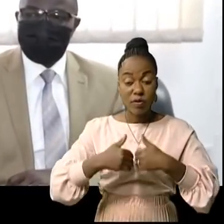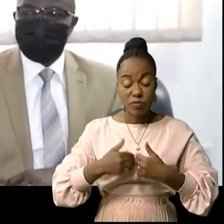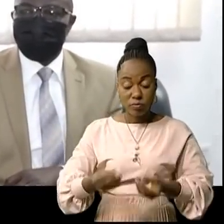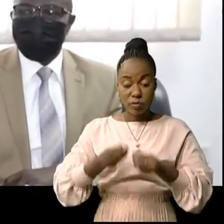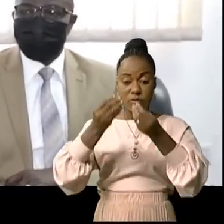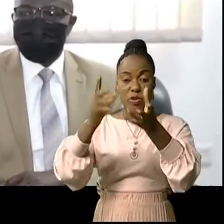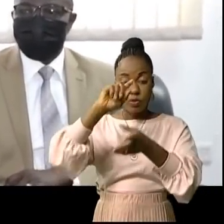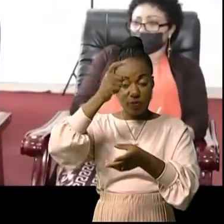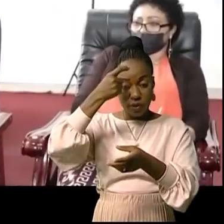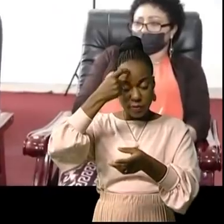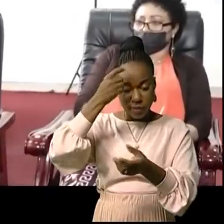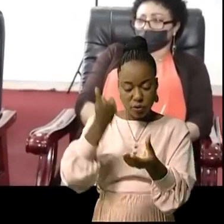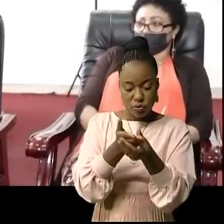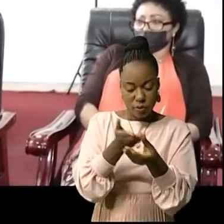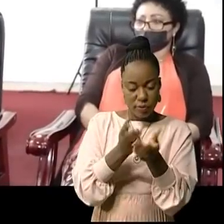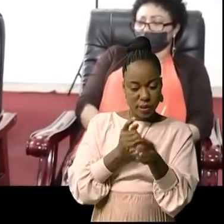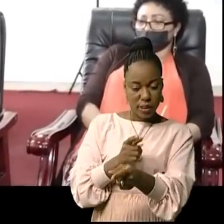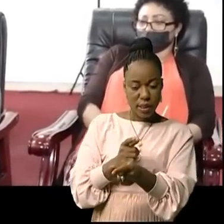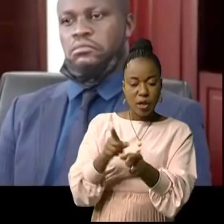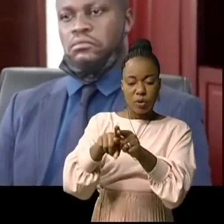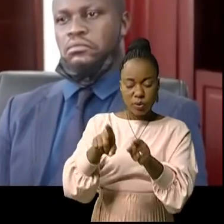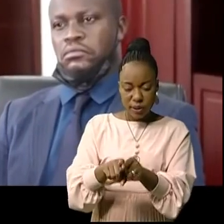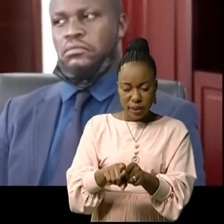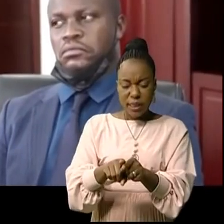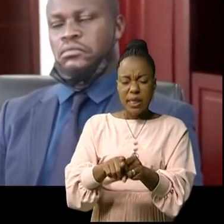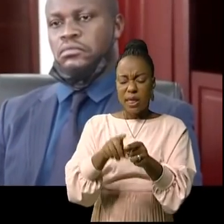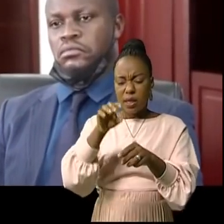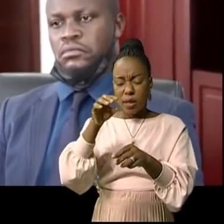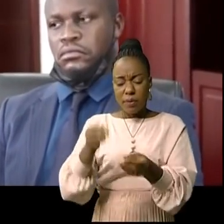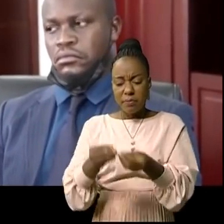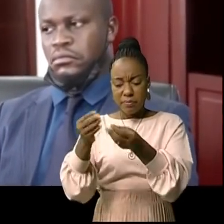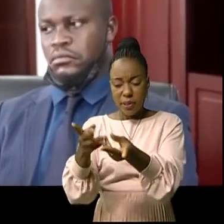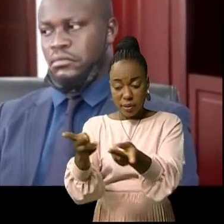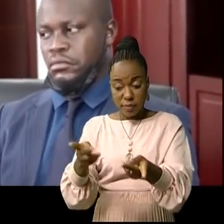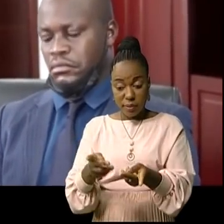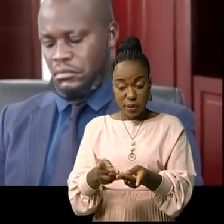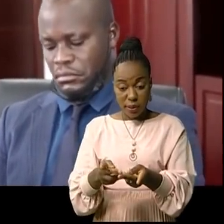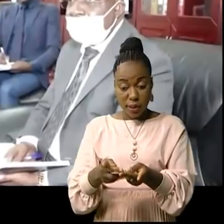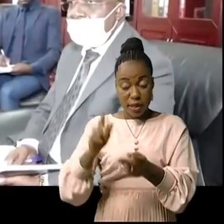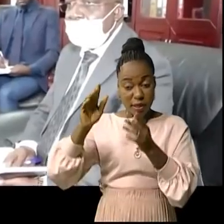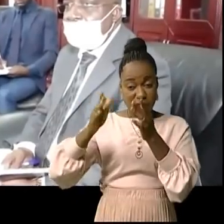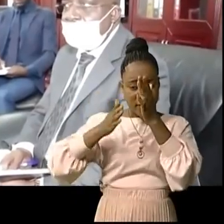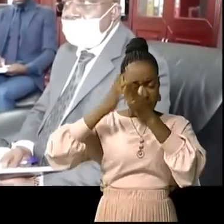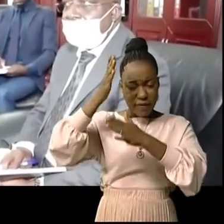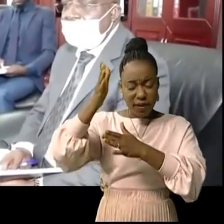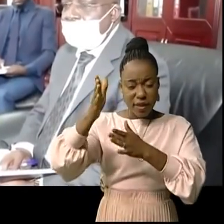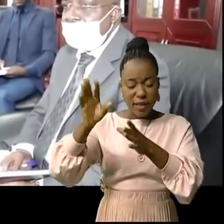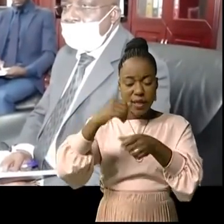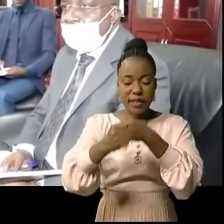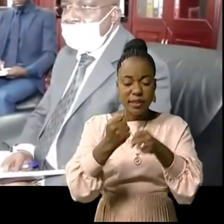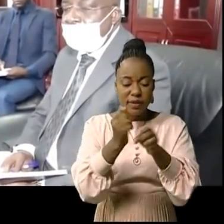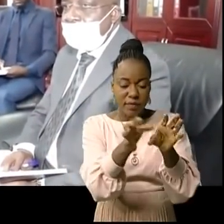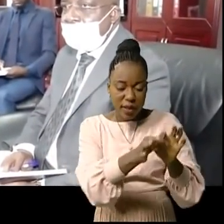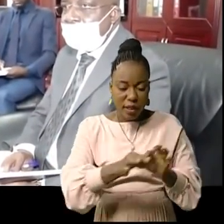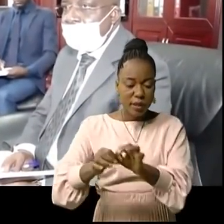son gouvernement, ces documents qui serviraient des boussoles et mettront en place une triture qui va travailler avec le ministère de l'Industrie